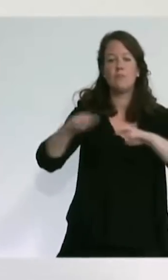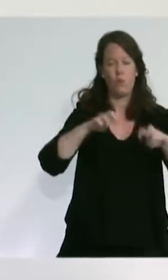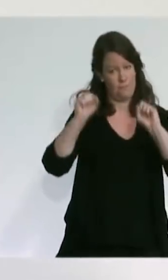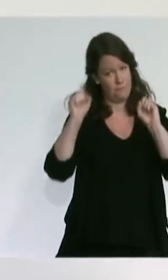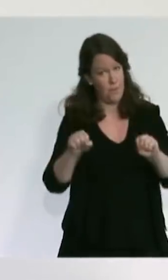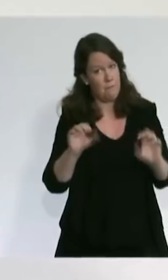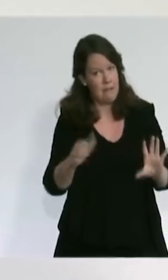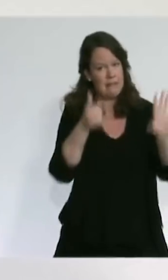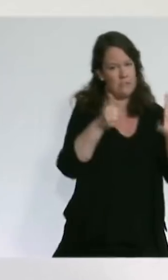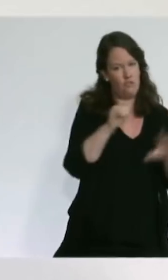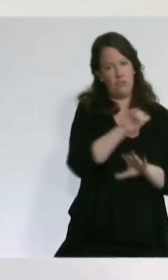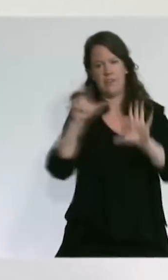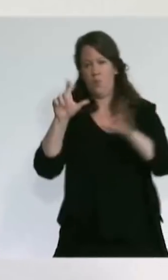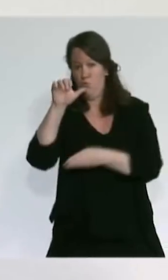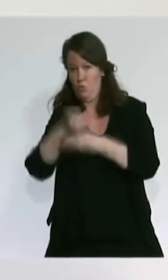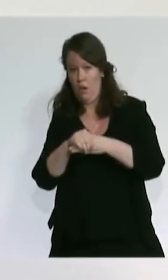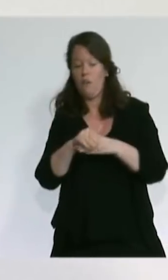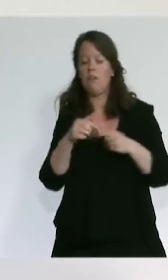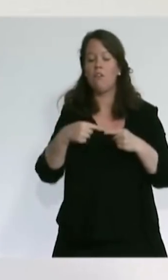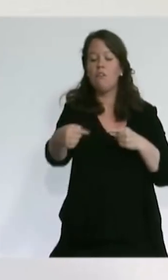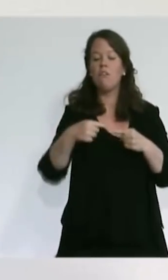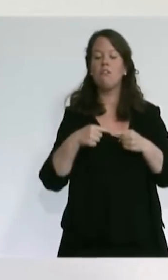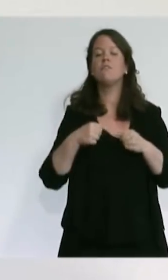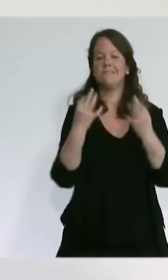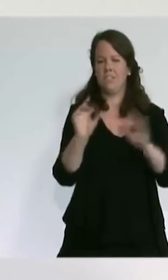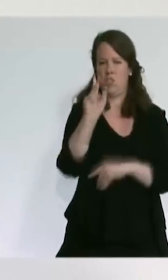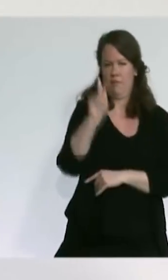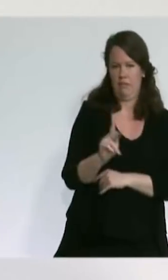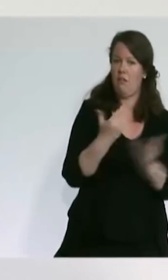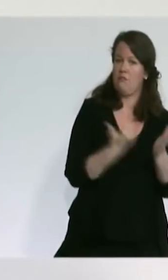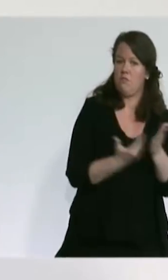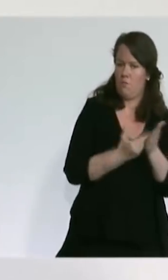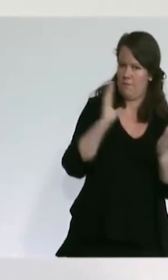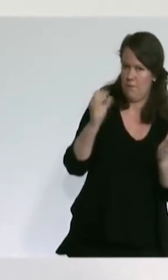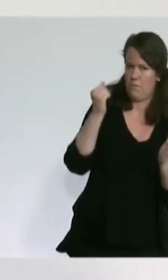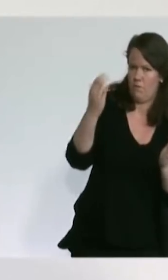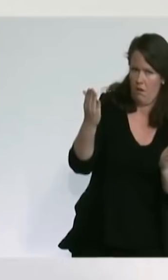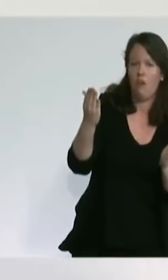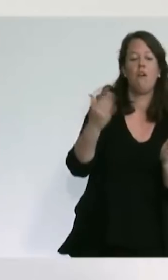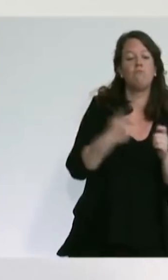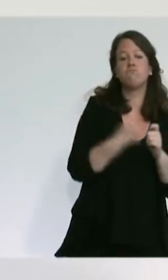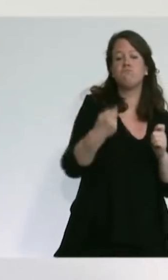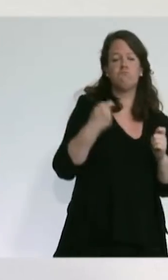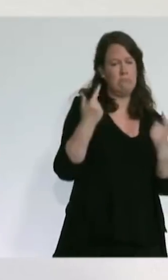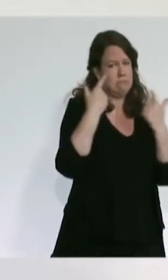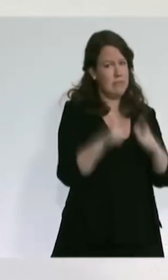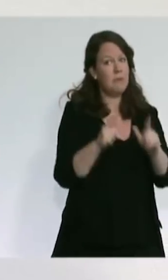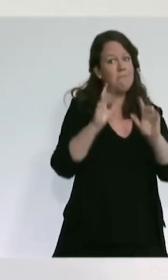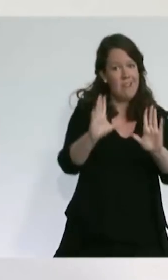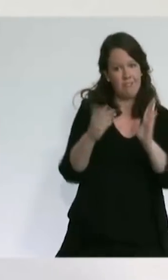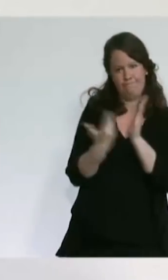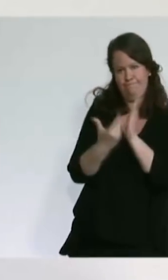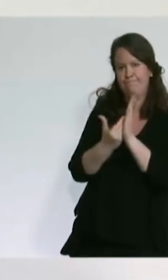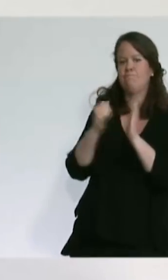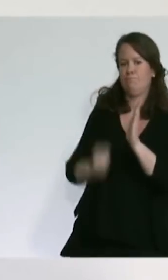inférieur à 10 km, sans attestation, sans limitation de durée. On vous demande d'avoir sur vous un justificatif de domicile comme une pièce d'identité.